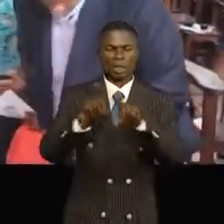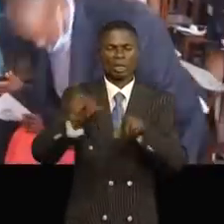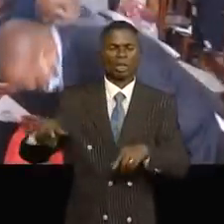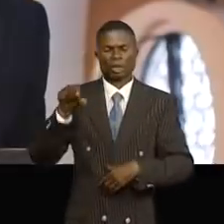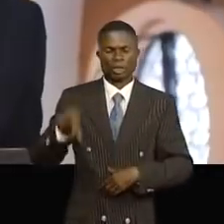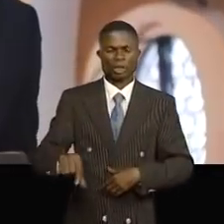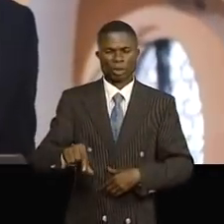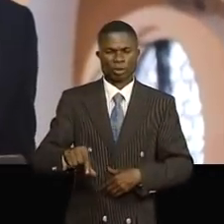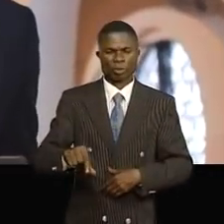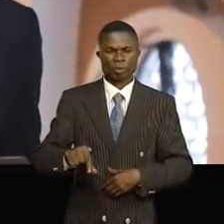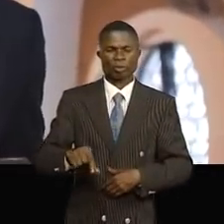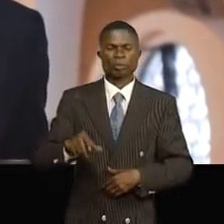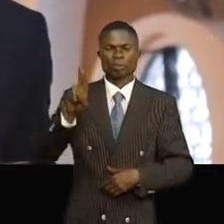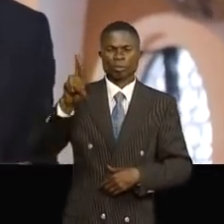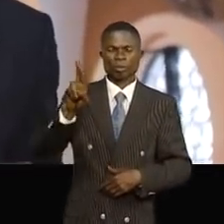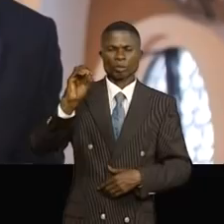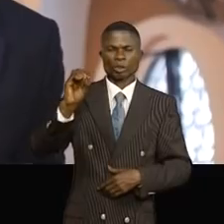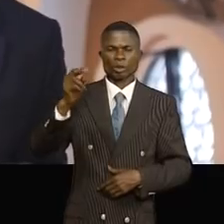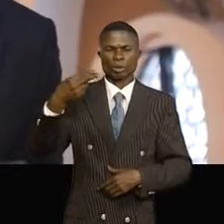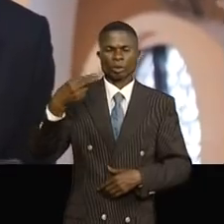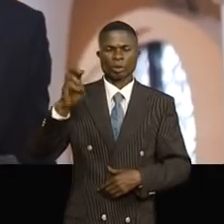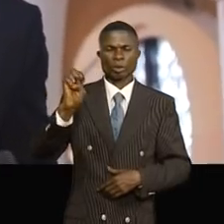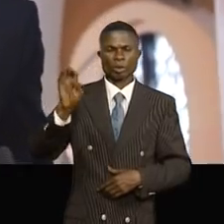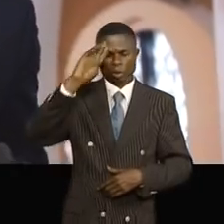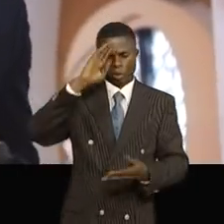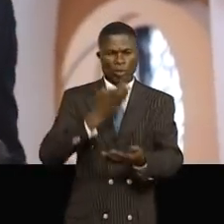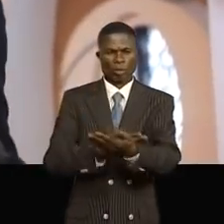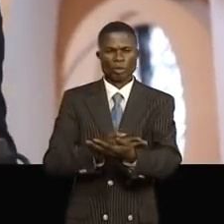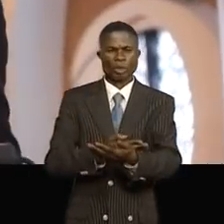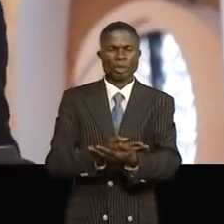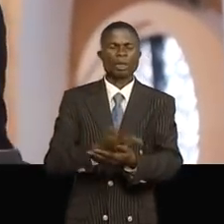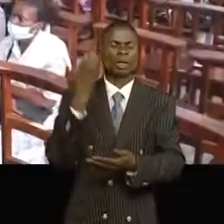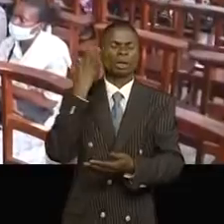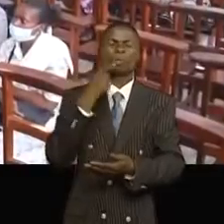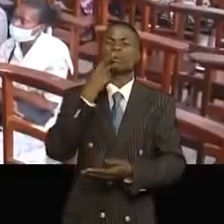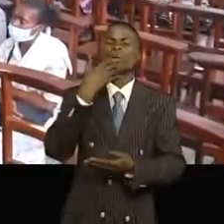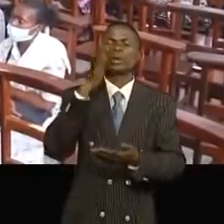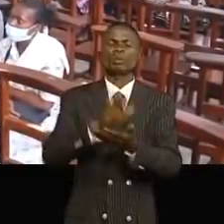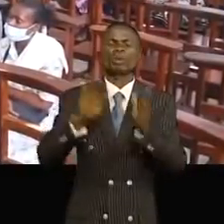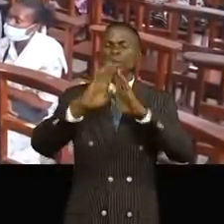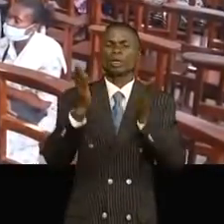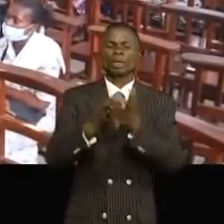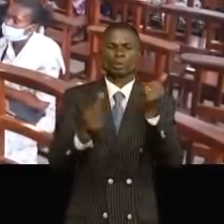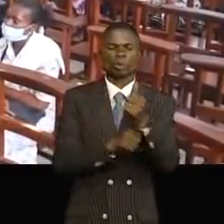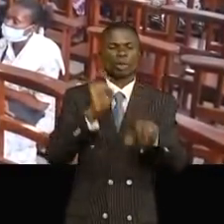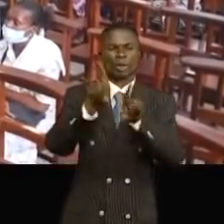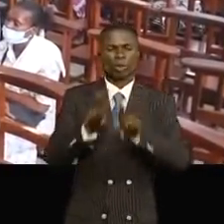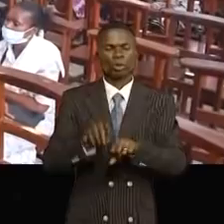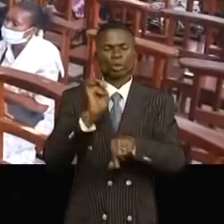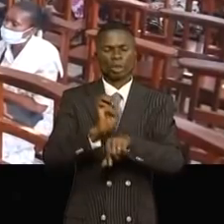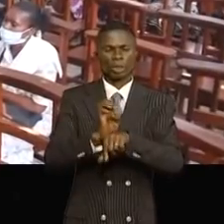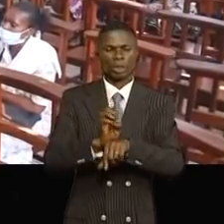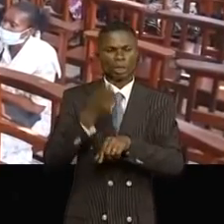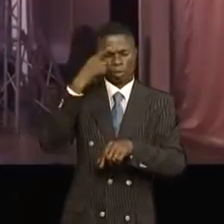évoqués. Par Roger Rouguiza. Fils, la famille a remercié l'assistance et l'église pour